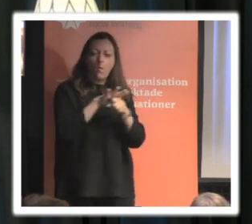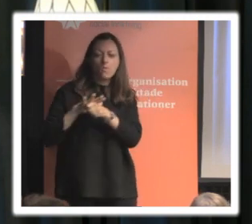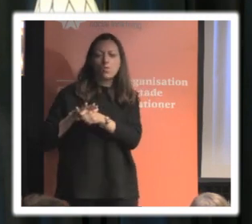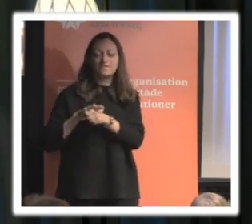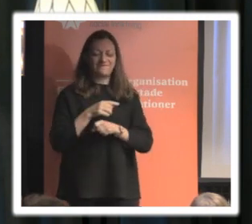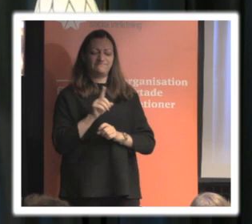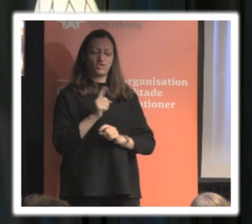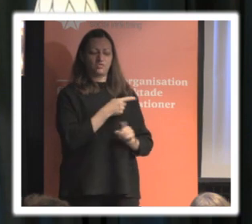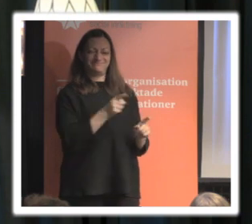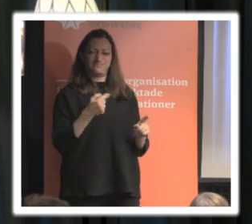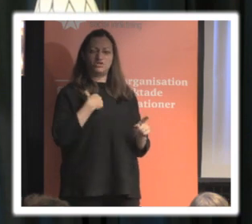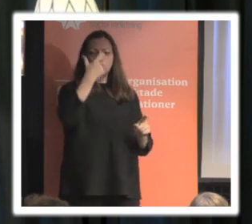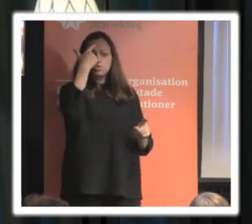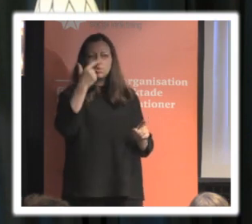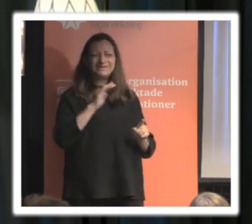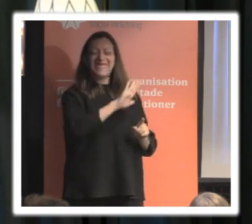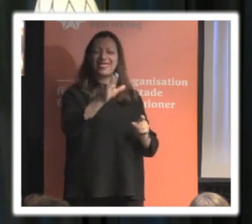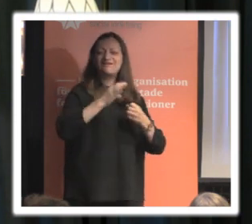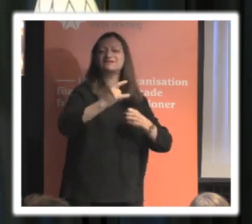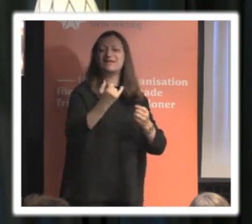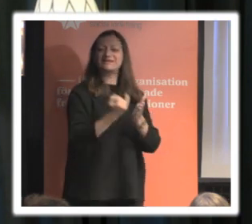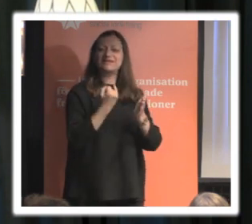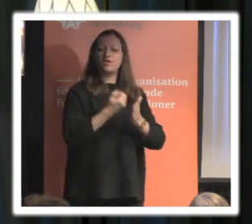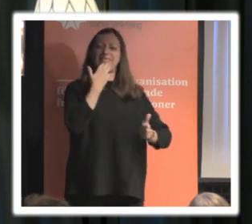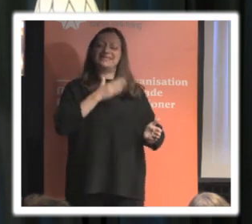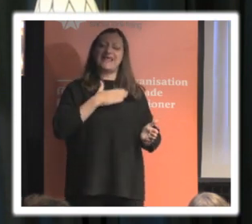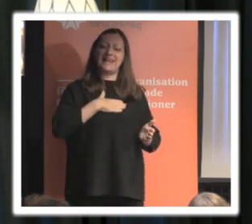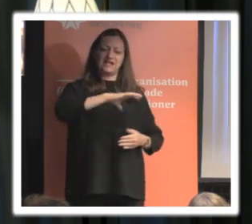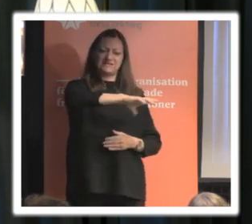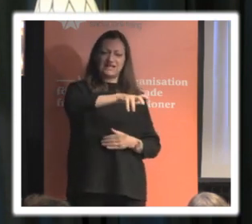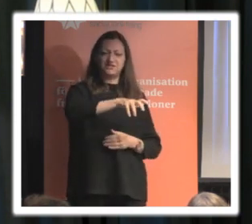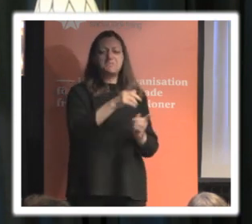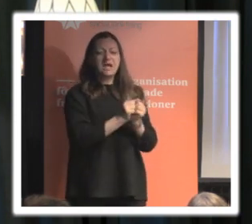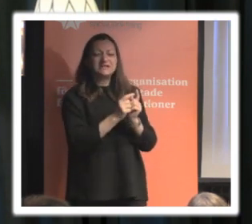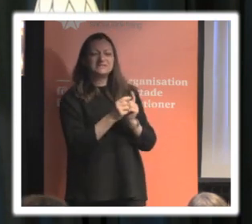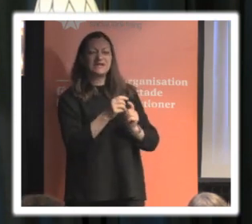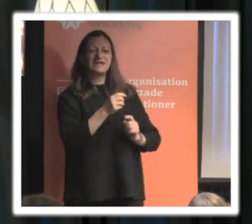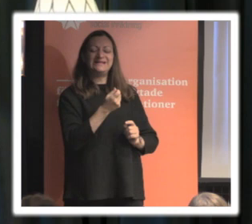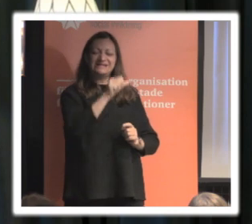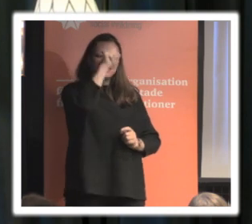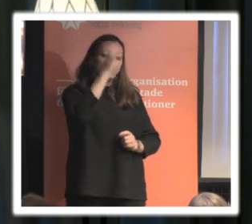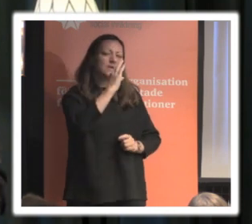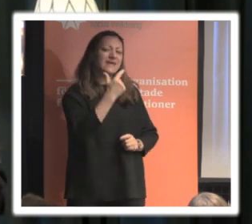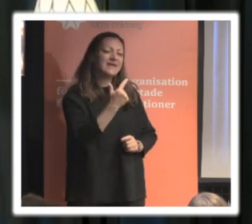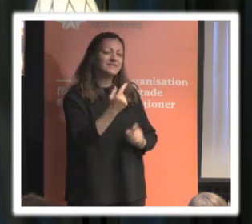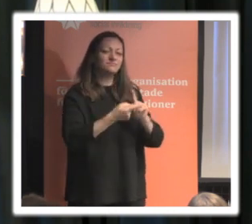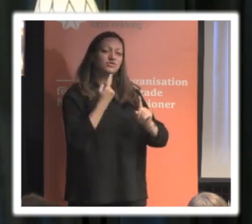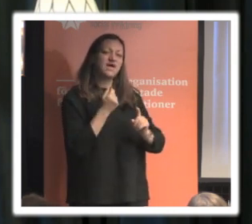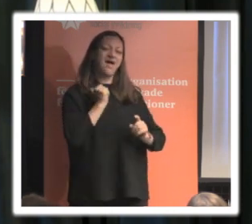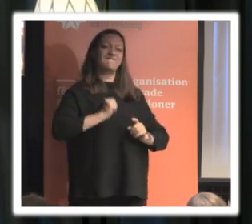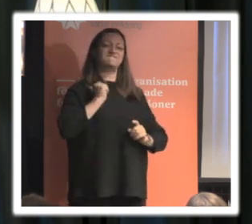verksamheter i den ideella sektorn eventuellt kommer att ha svårigheter med att implementera vissa av